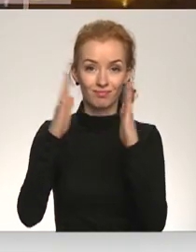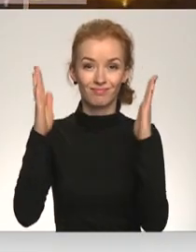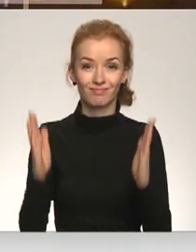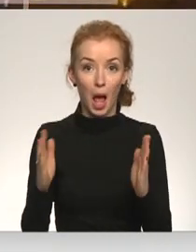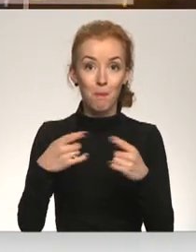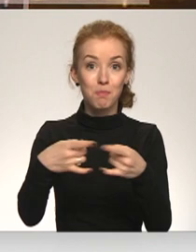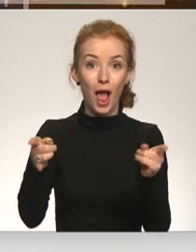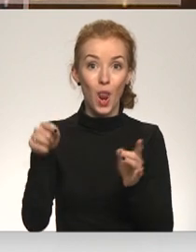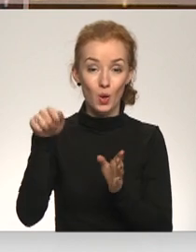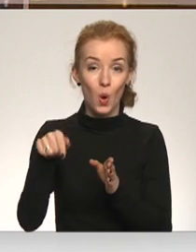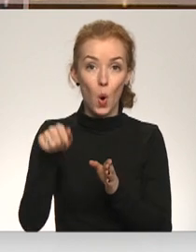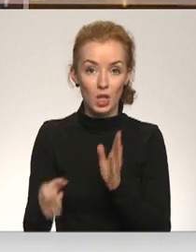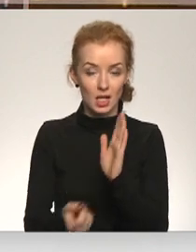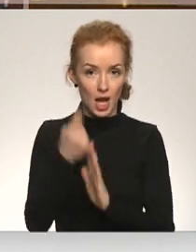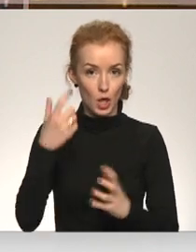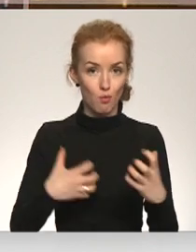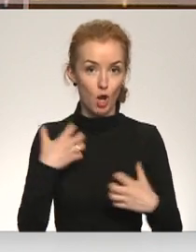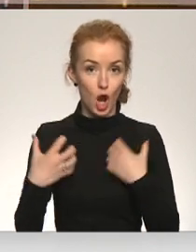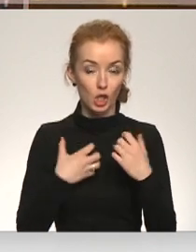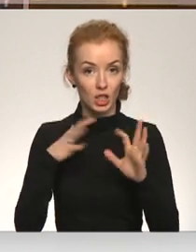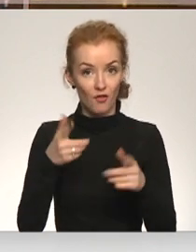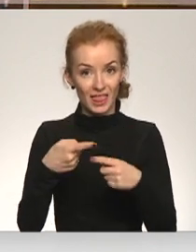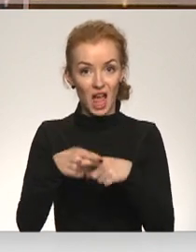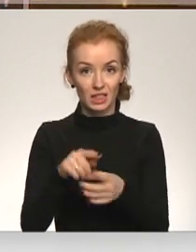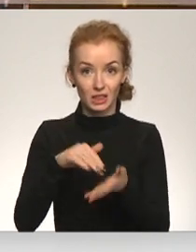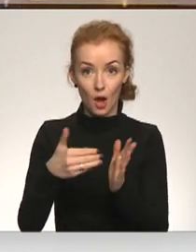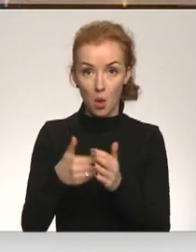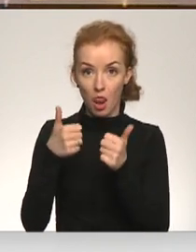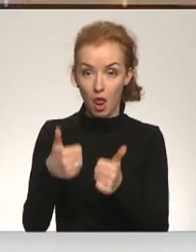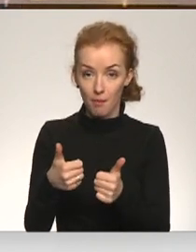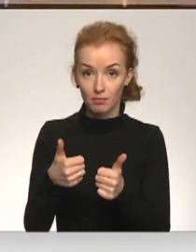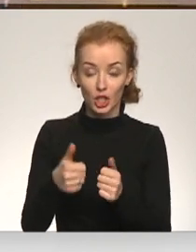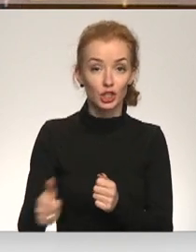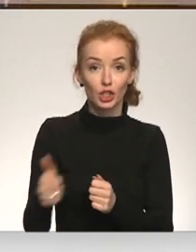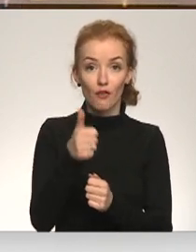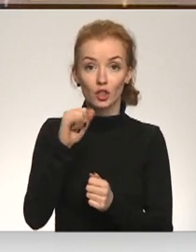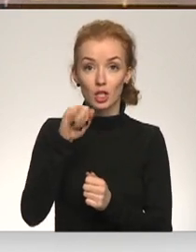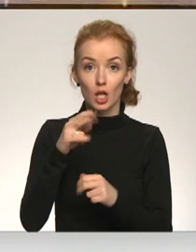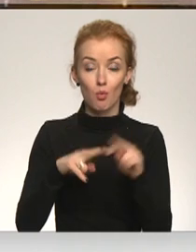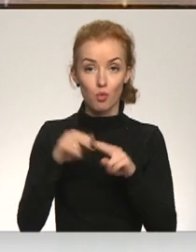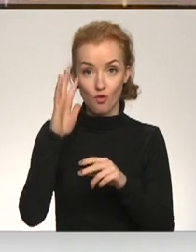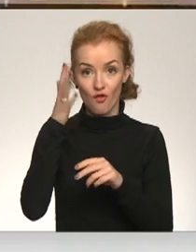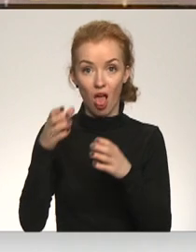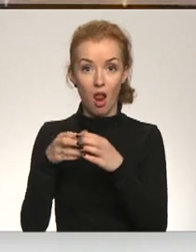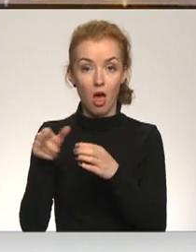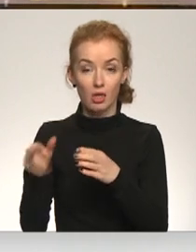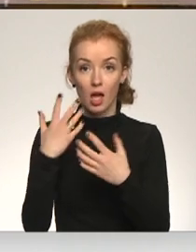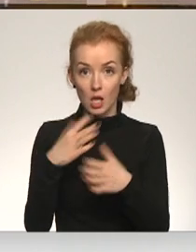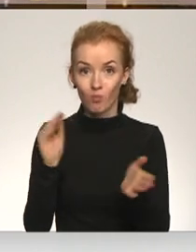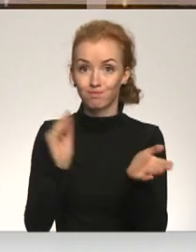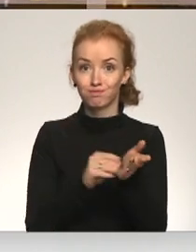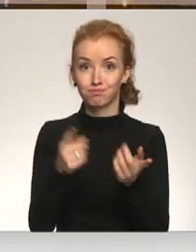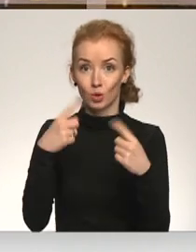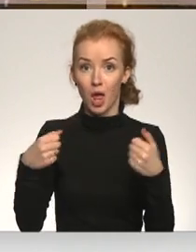nereti rāda bažas par to tehnisko stāvokli, jo īpaši gadījumos, kad bulvaldī jau atzinosi, ka tie ir avārijas